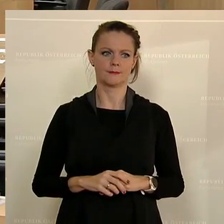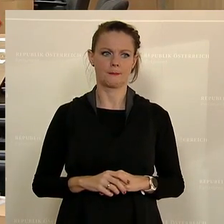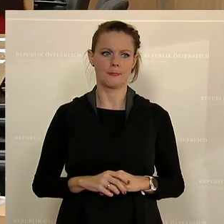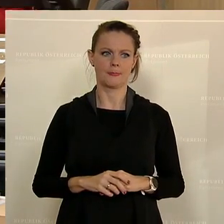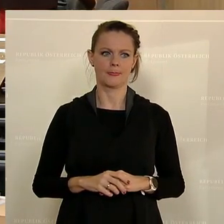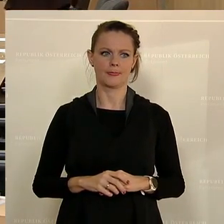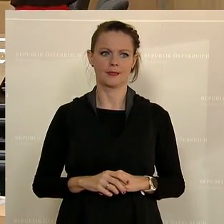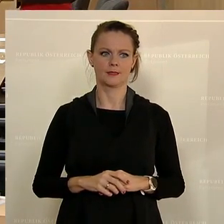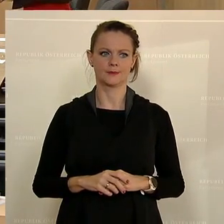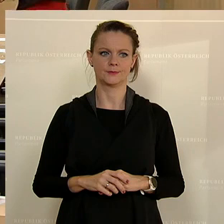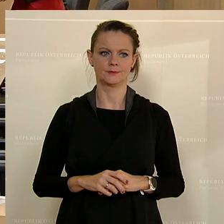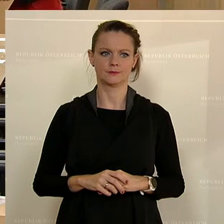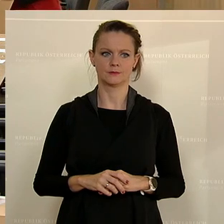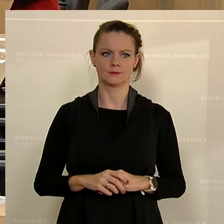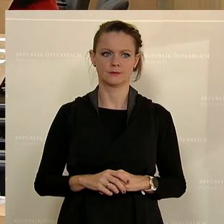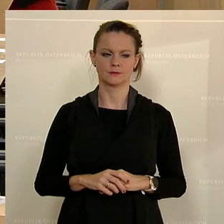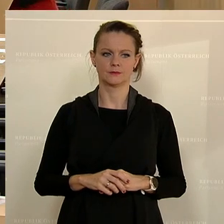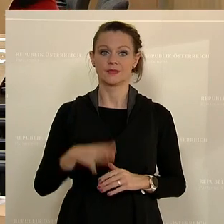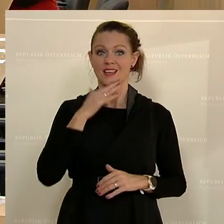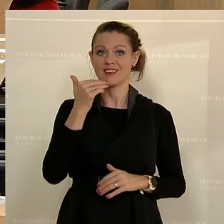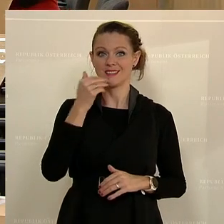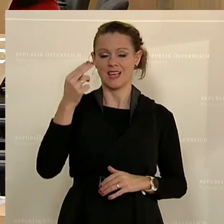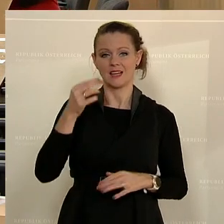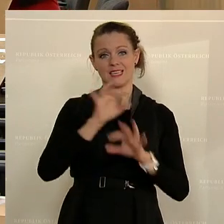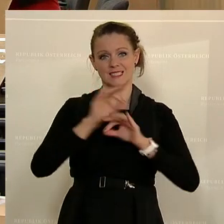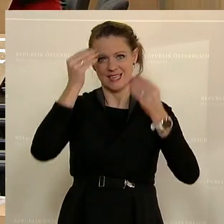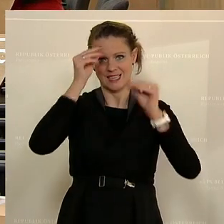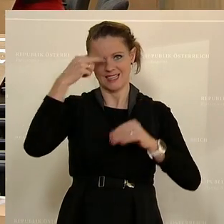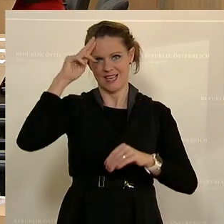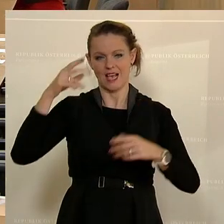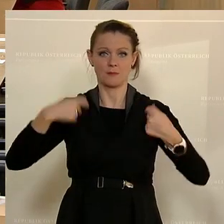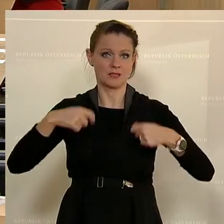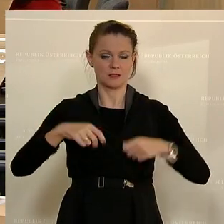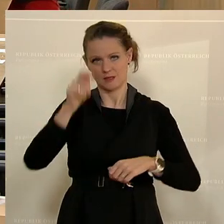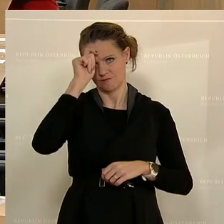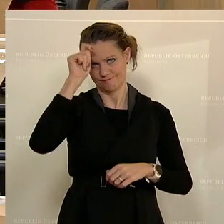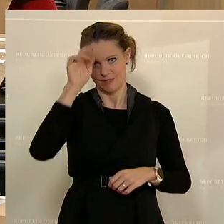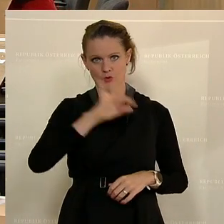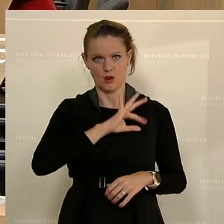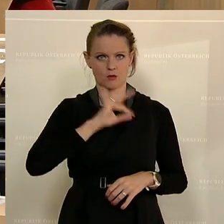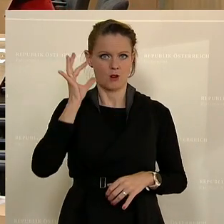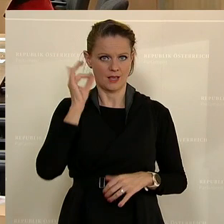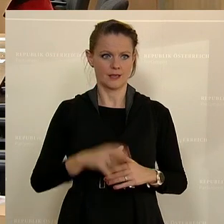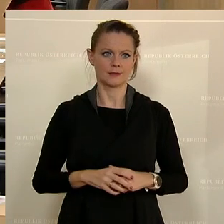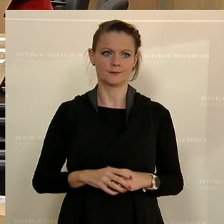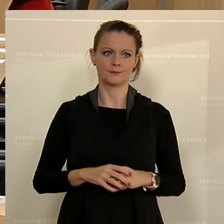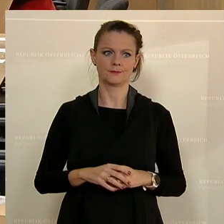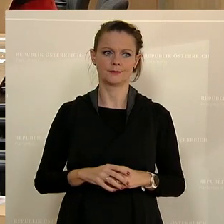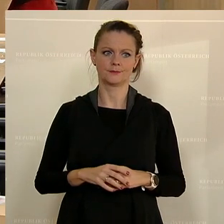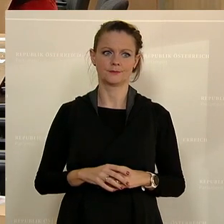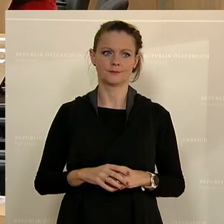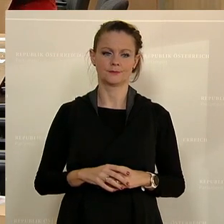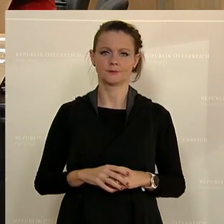Die Justizsprecherin der Grünen. geehrter Herr Präsident, geschätzte Kolleginnen und Kollegen, werte